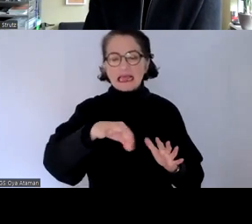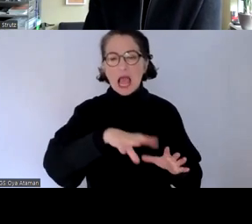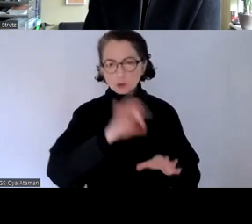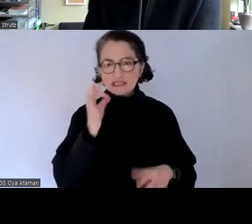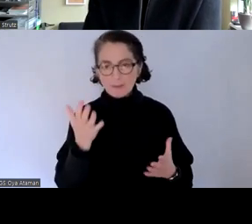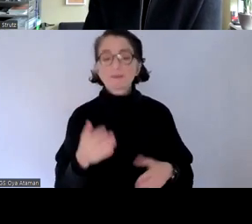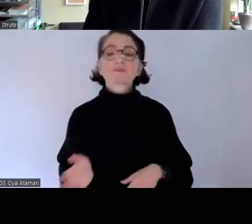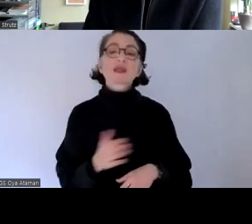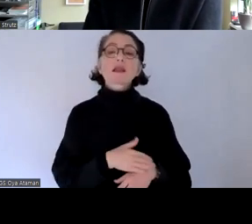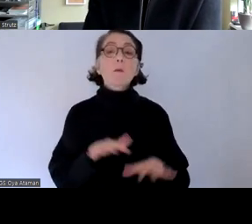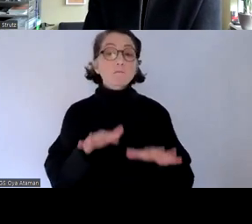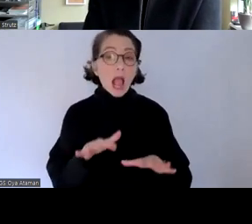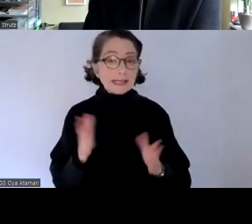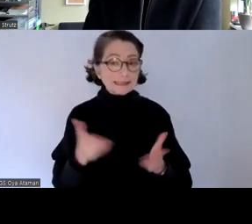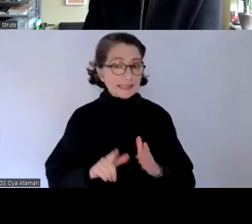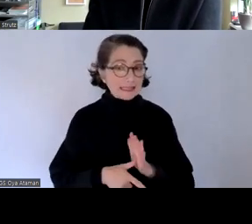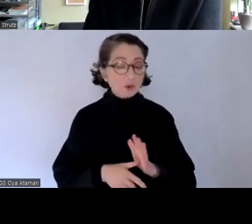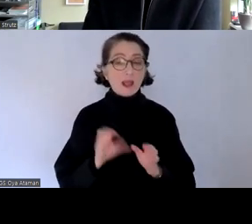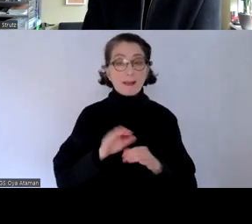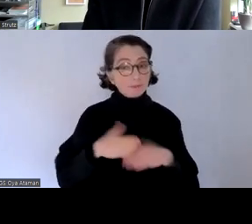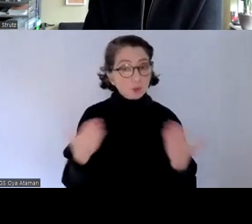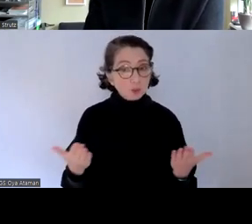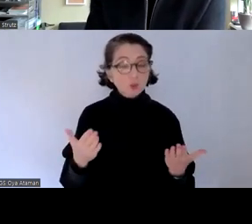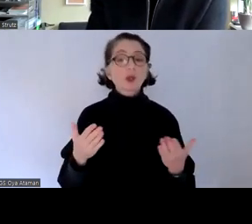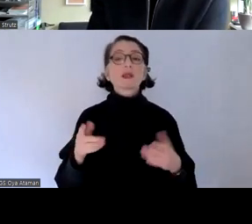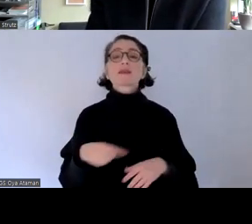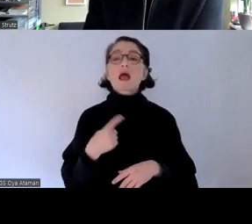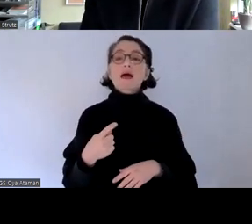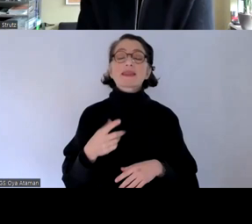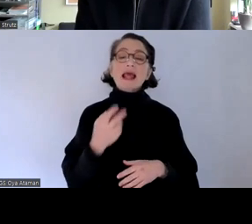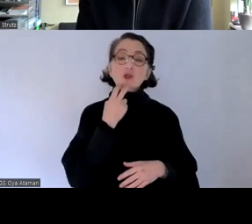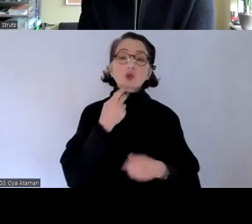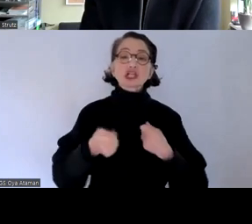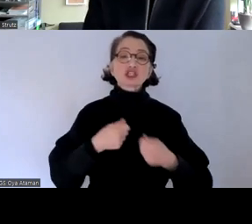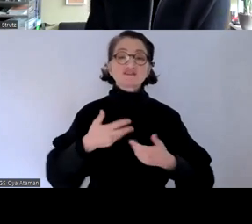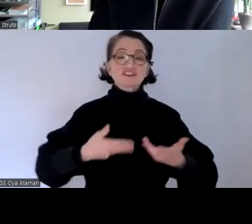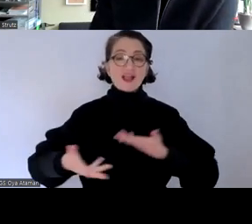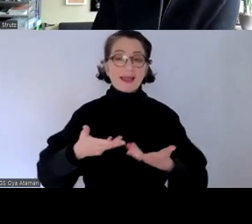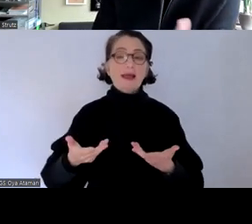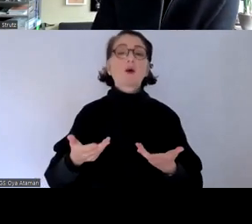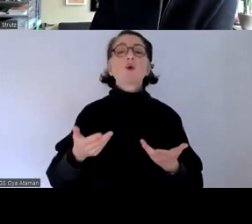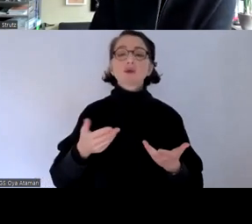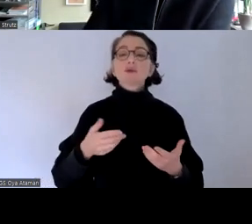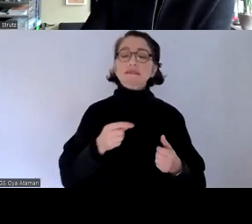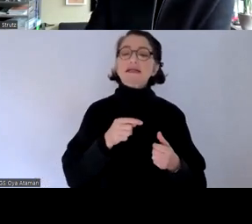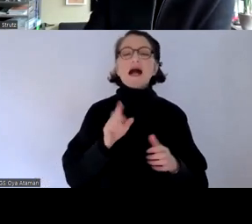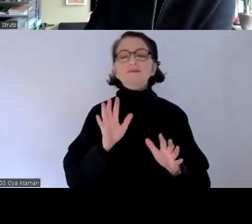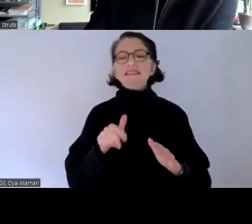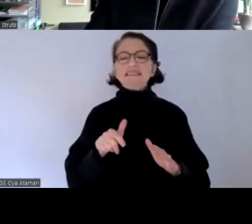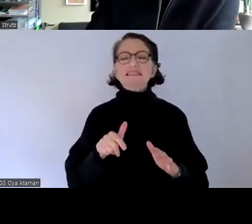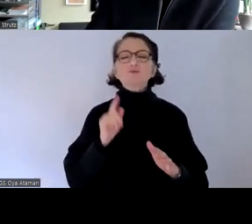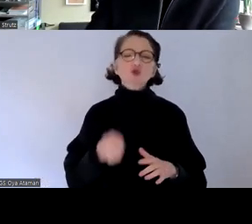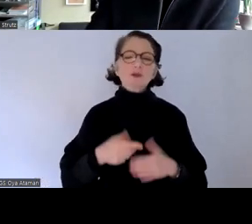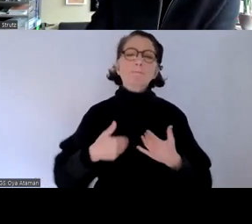bankdienstleistungen ebooks und auch dem elektronischen geschäftsverkehr ist ist es so nicht der fall also da muss tatsächlich eine